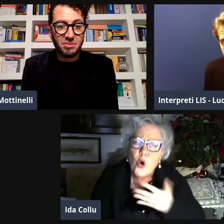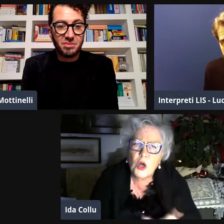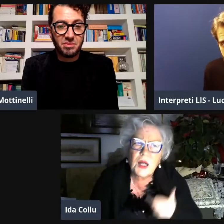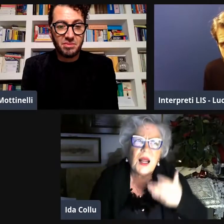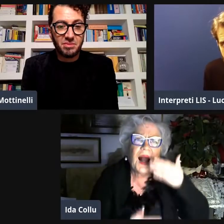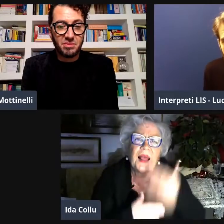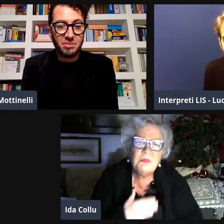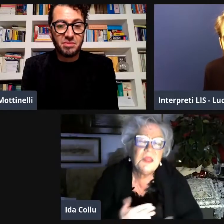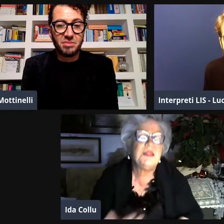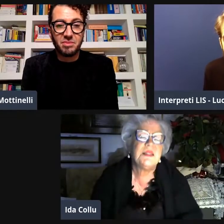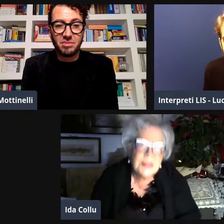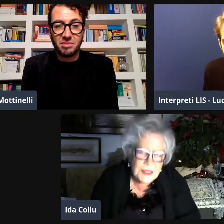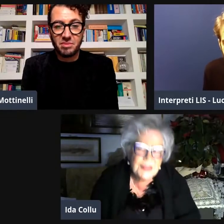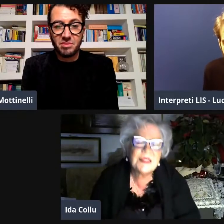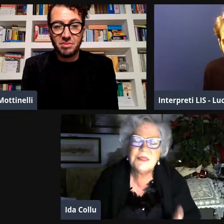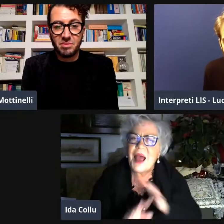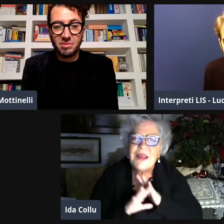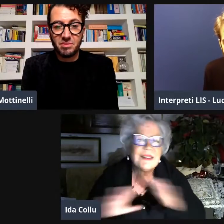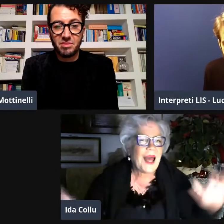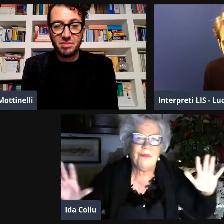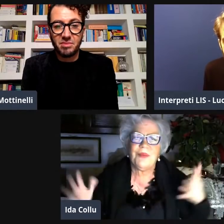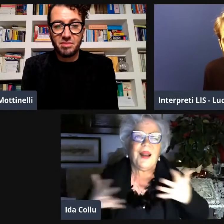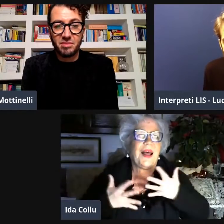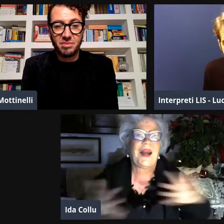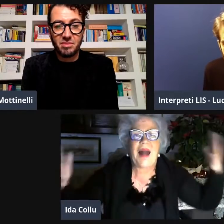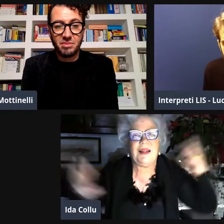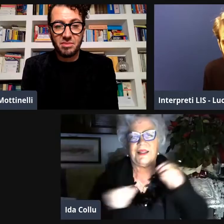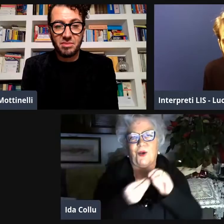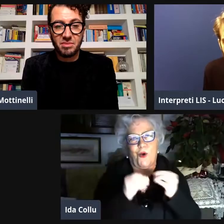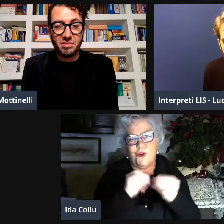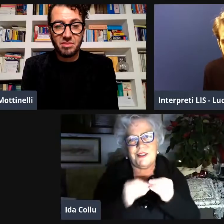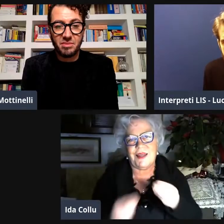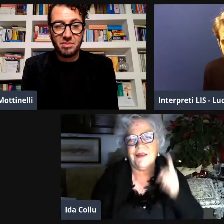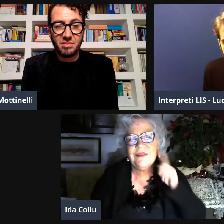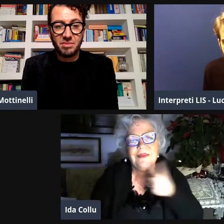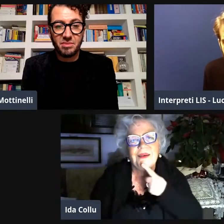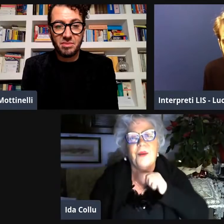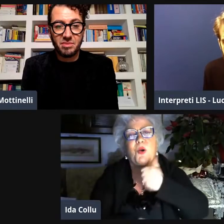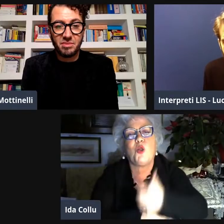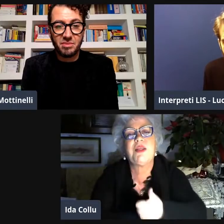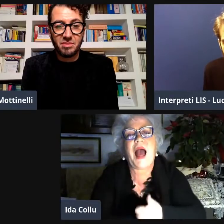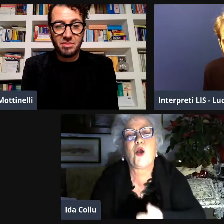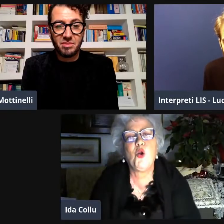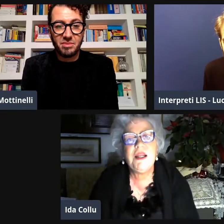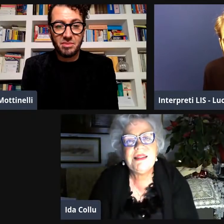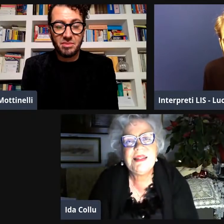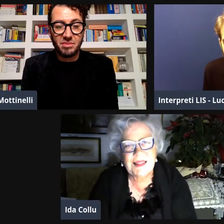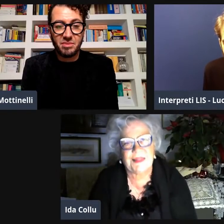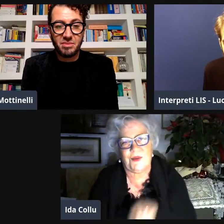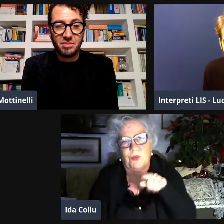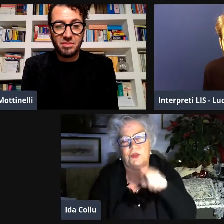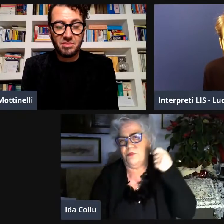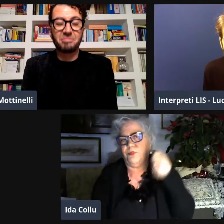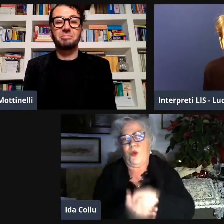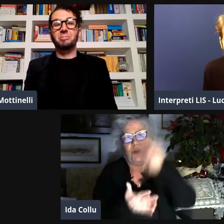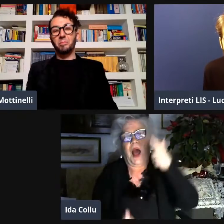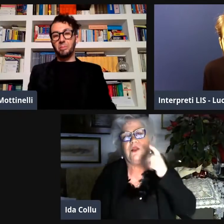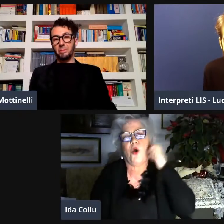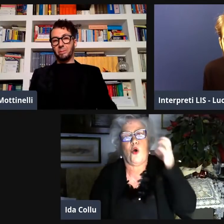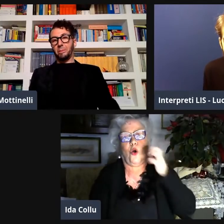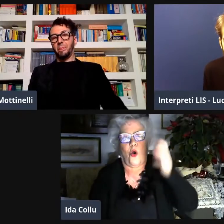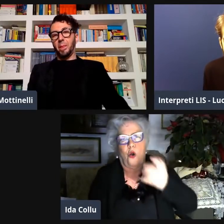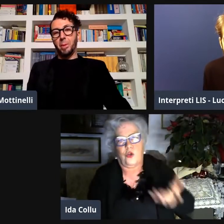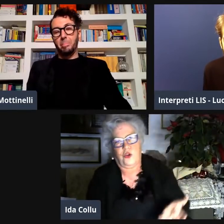prima sì certo delle difficoltà degli errori dei limiti certo ma sempre grandi cose i sordi erano